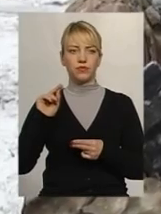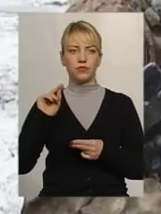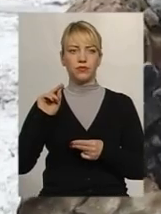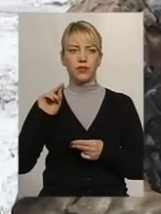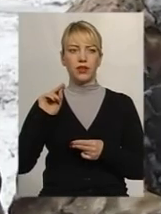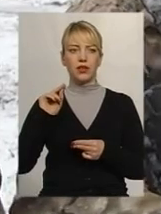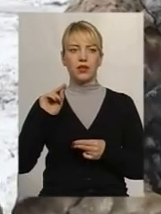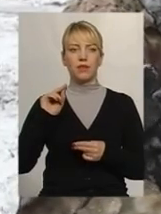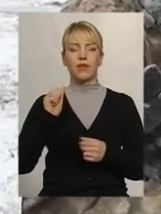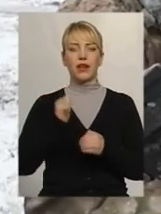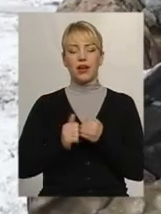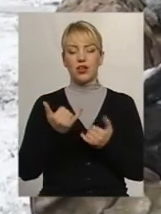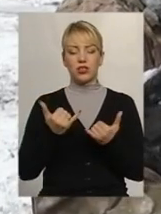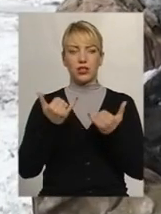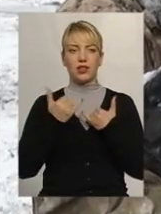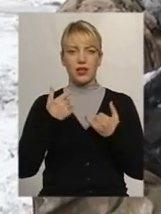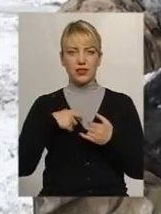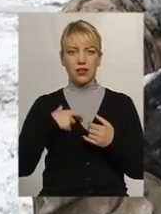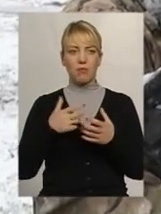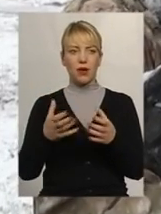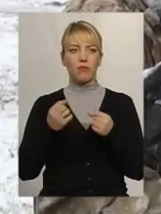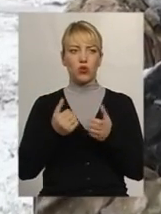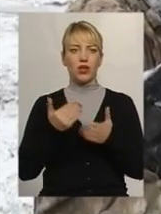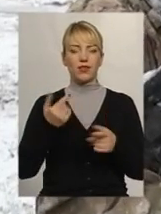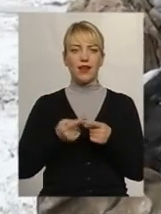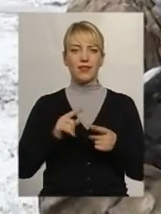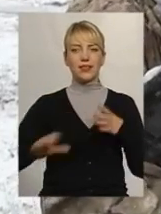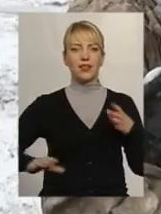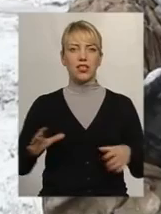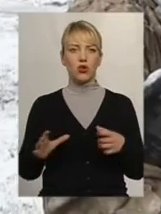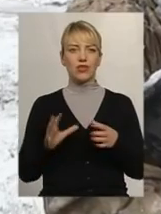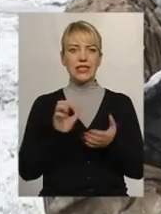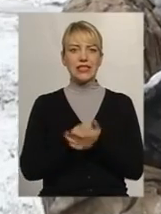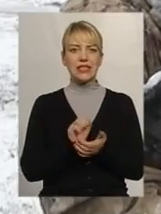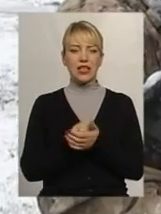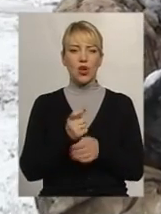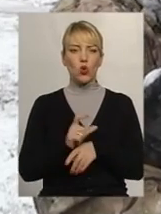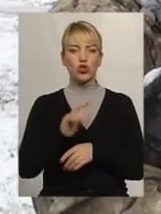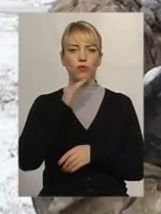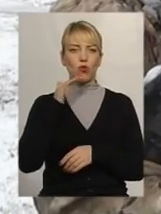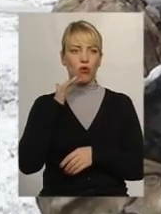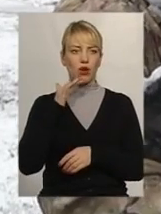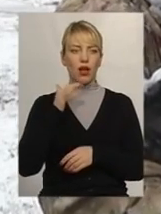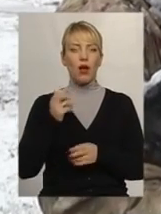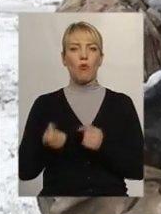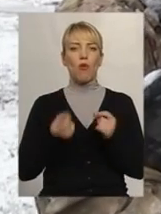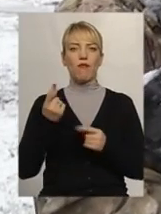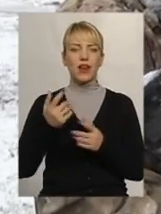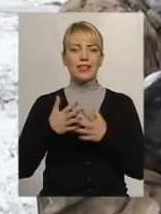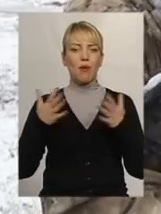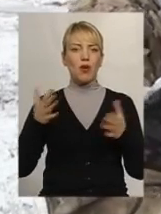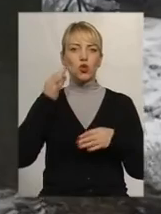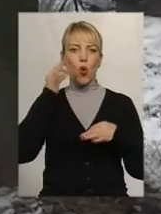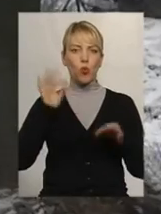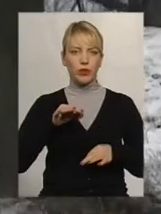Кожен для себе берет от цих тренировок, занятий, дуже багато. Появляється великого опыту, багато